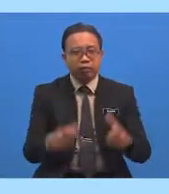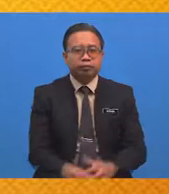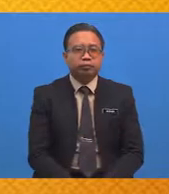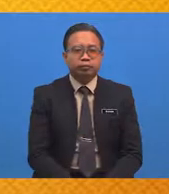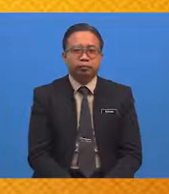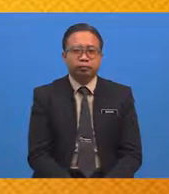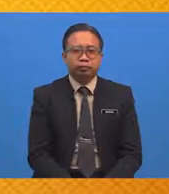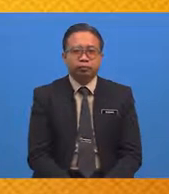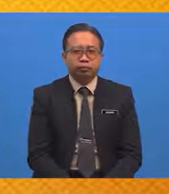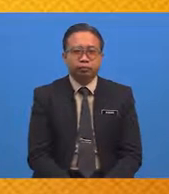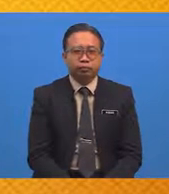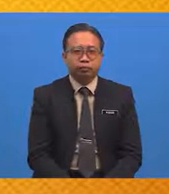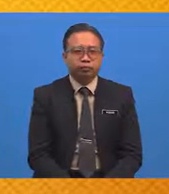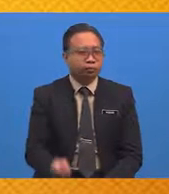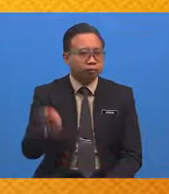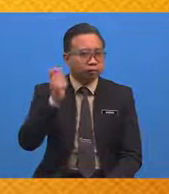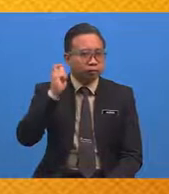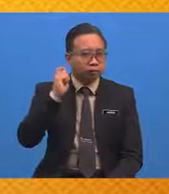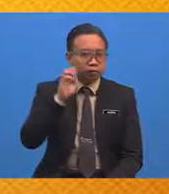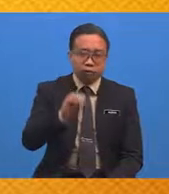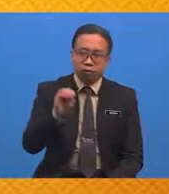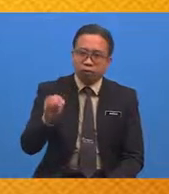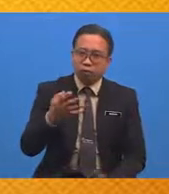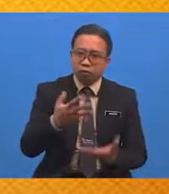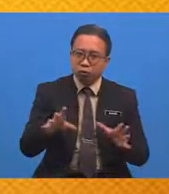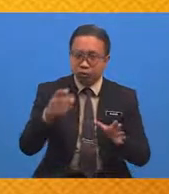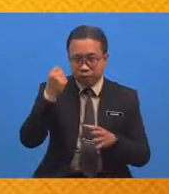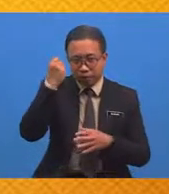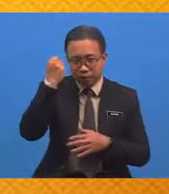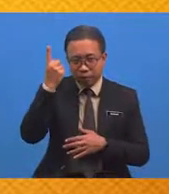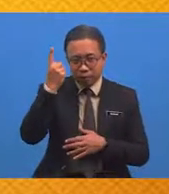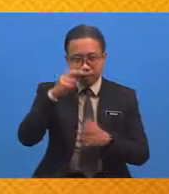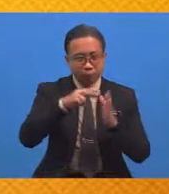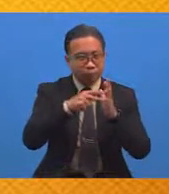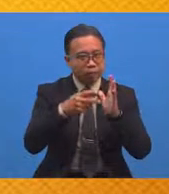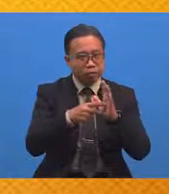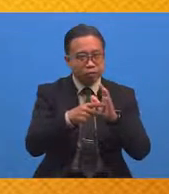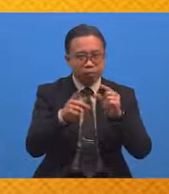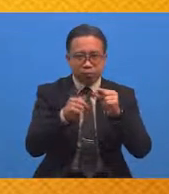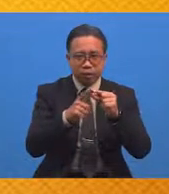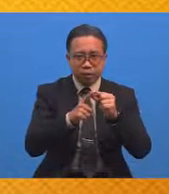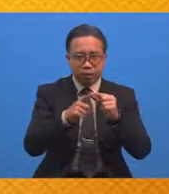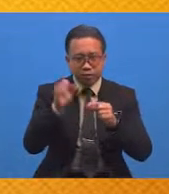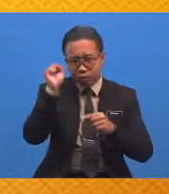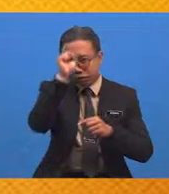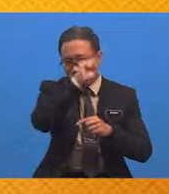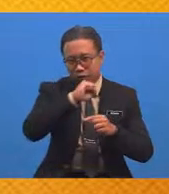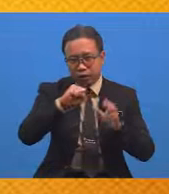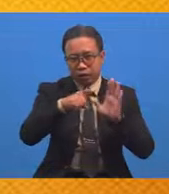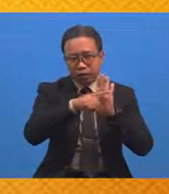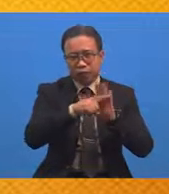Sebentar tadi Murid-murid sudah memahami Maksud perkataan Sifat negatif